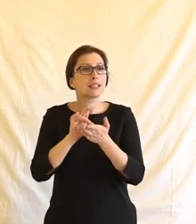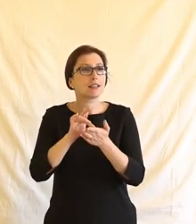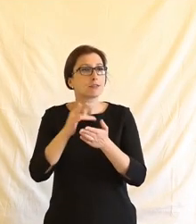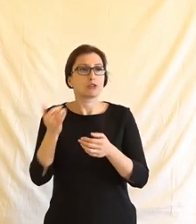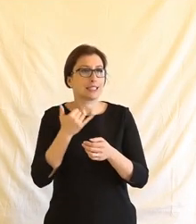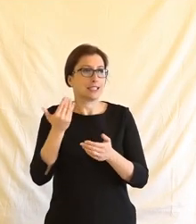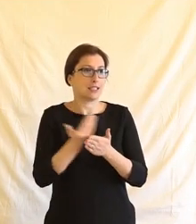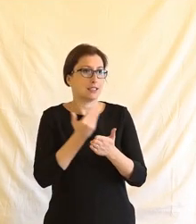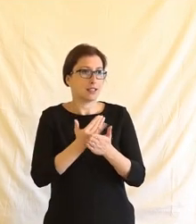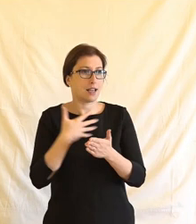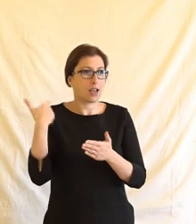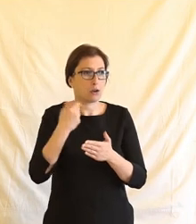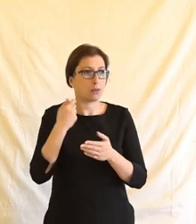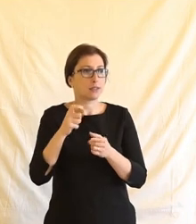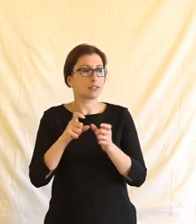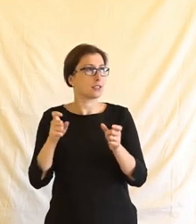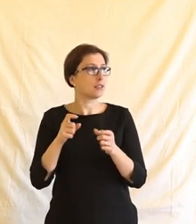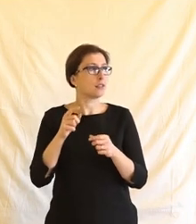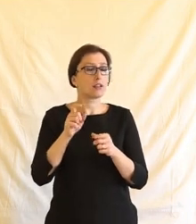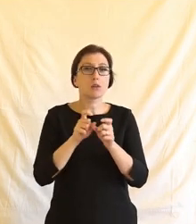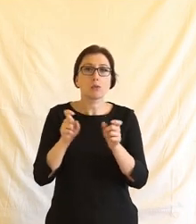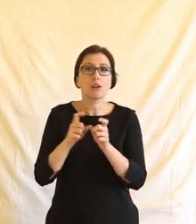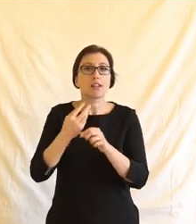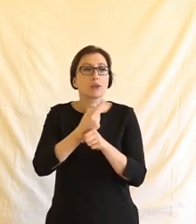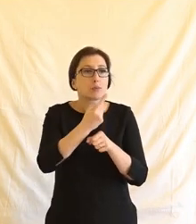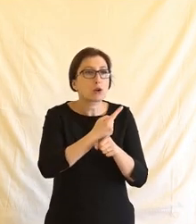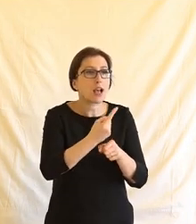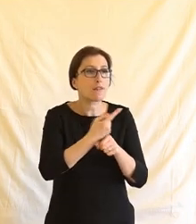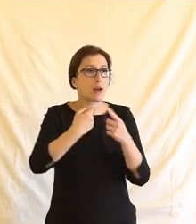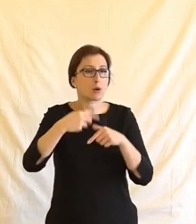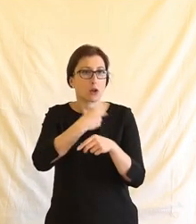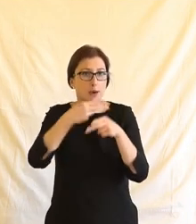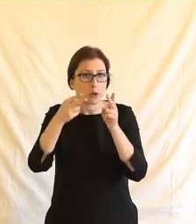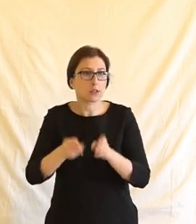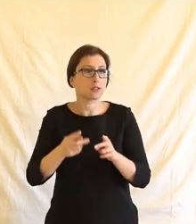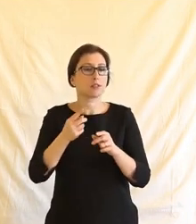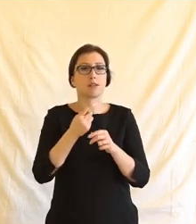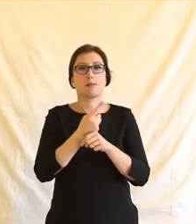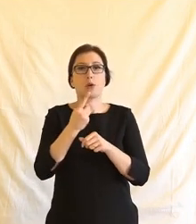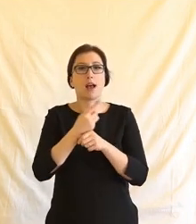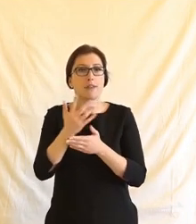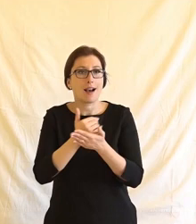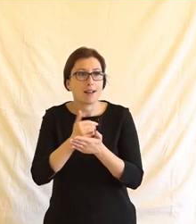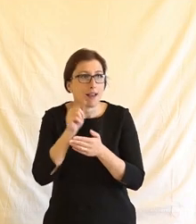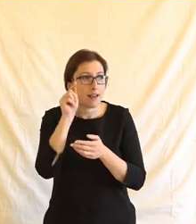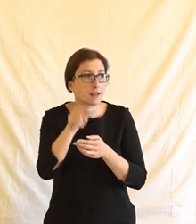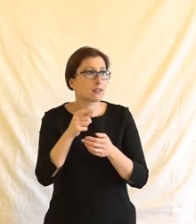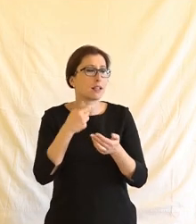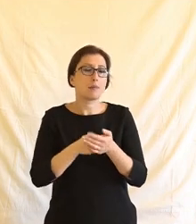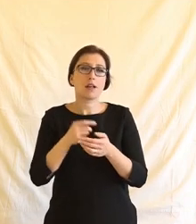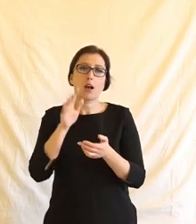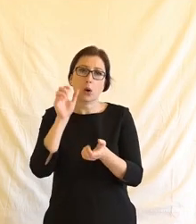někoho, kdo vyrábí ten systém, kdo ho prodává do těch nemocnic, kdo prostě tam bude chtít dodávat ty léky. Takže